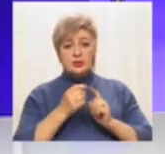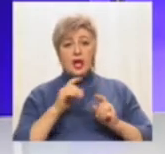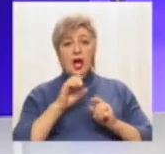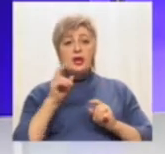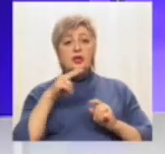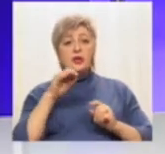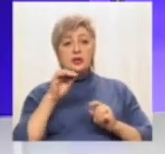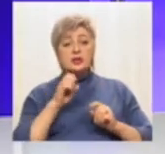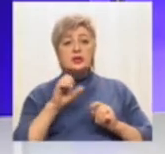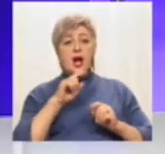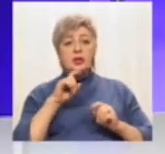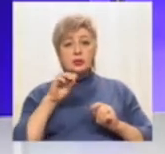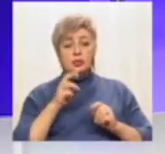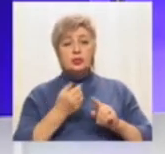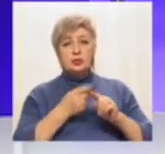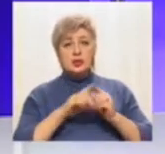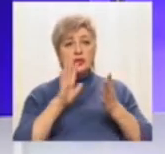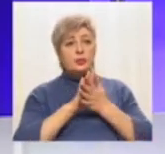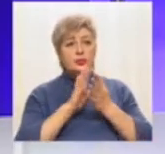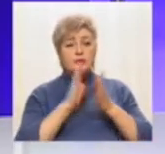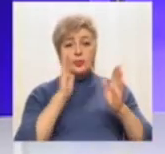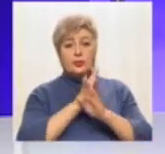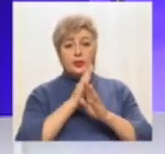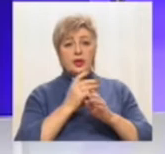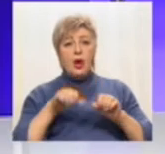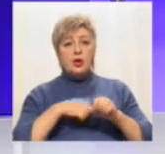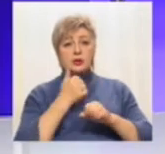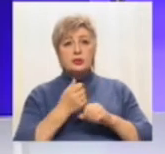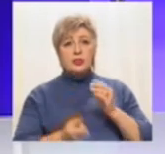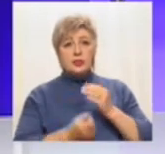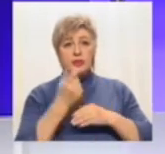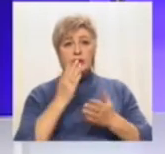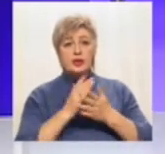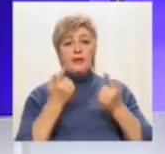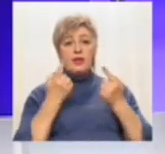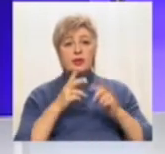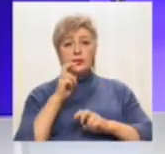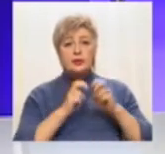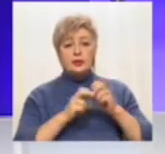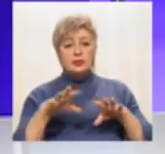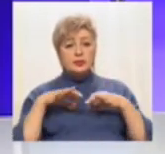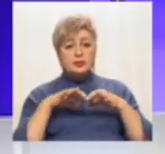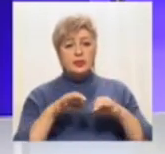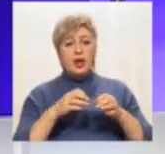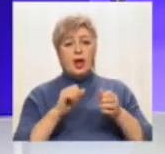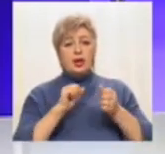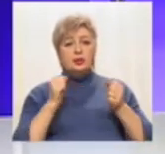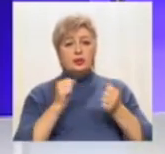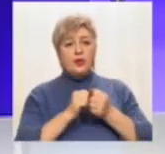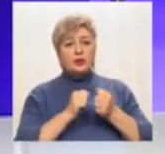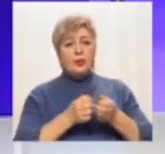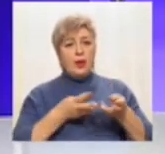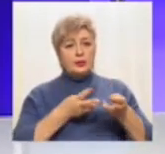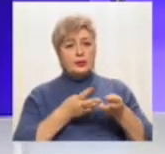повітря. Утворюється у процесі горіння. Основними джерелами є великі підприємства, автотранспорт, твердопаливні котли та